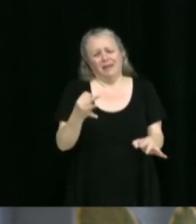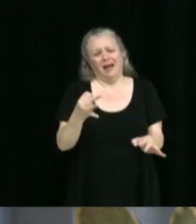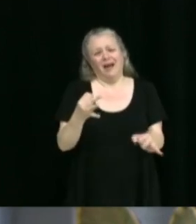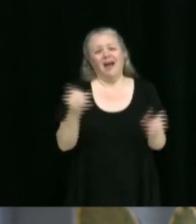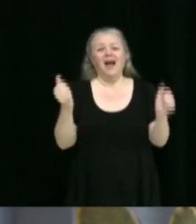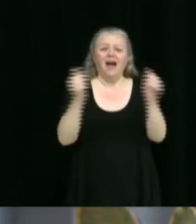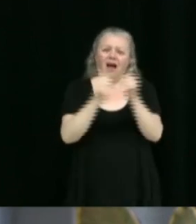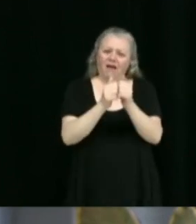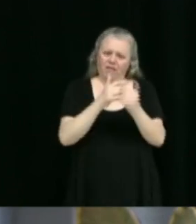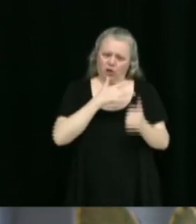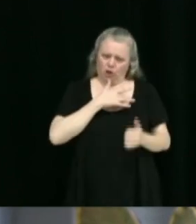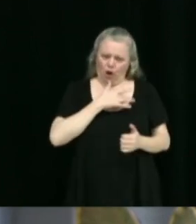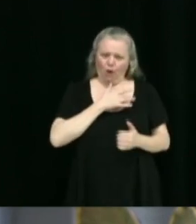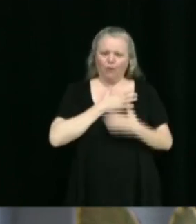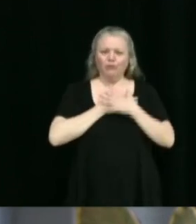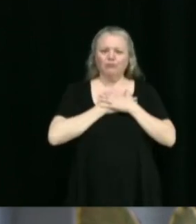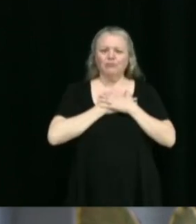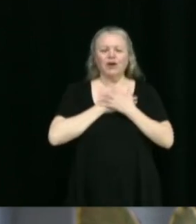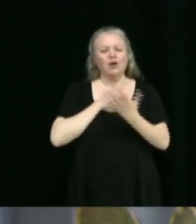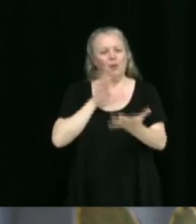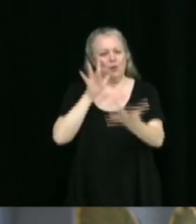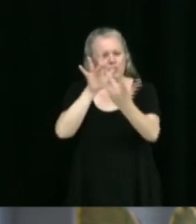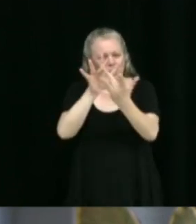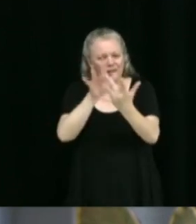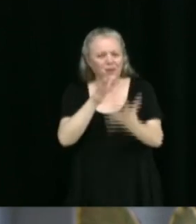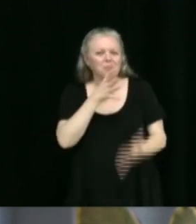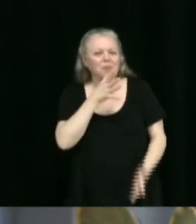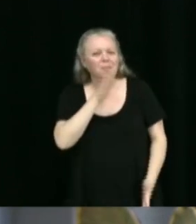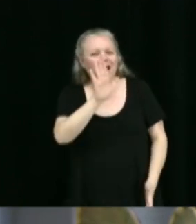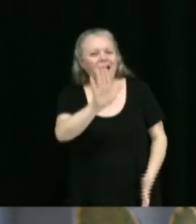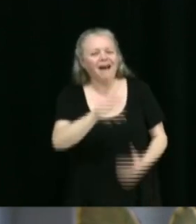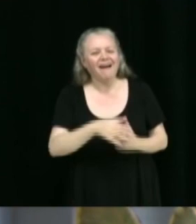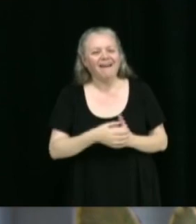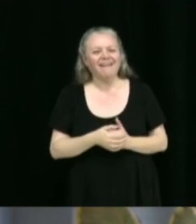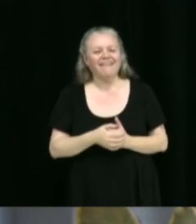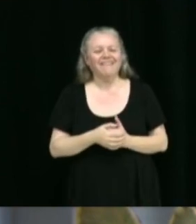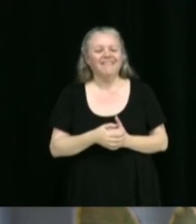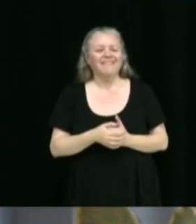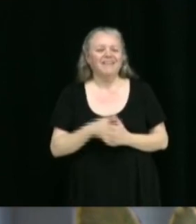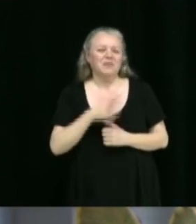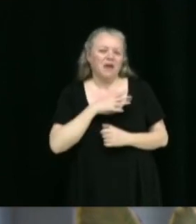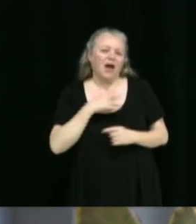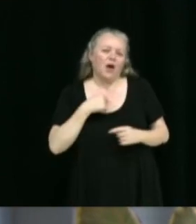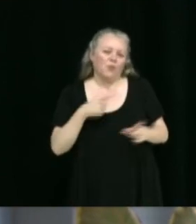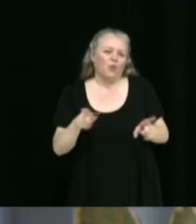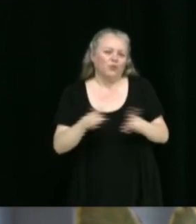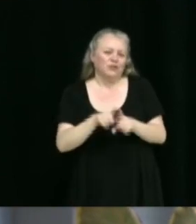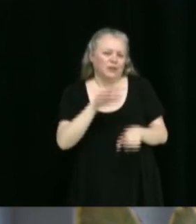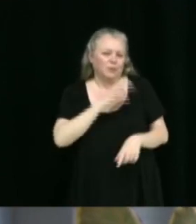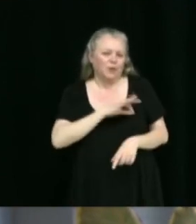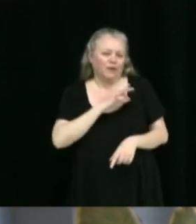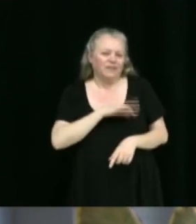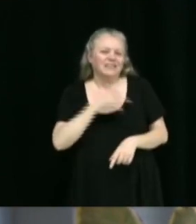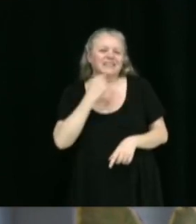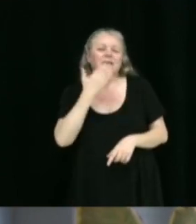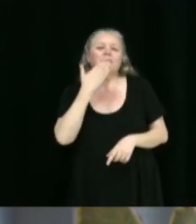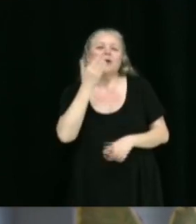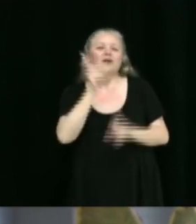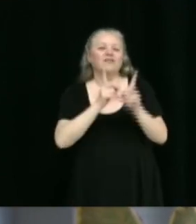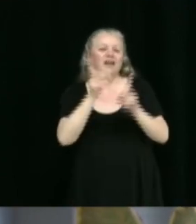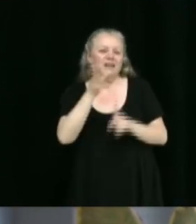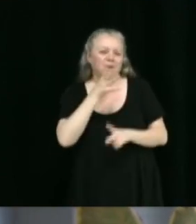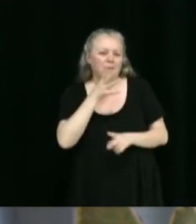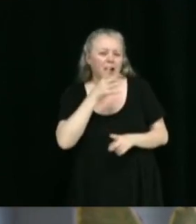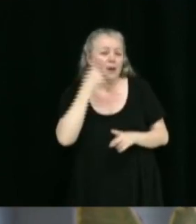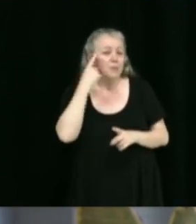avec leur cœur de communiquer avec leur maman, mais je me permets de souhaiter une belle fête des maires à toutes les mamans, les